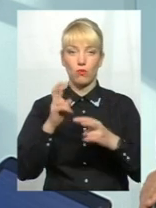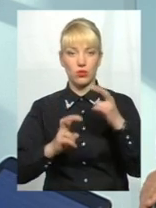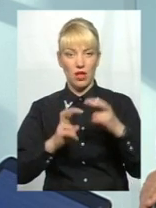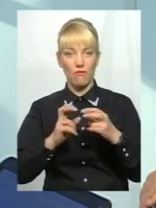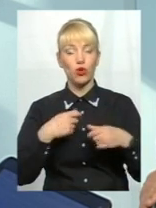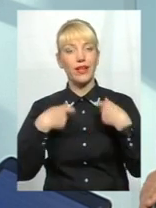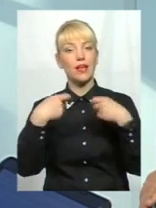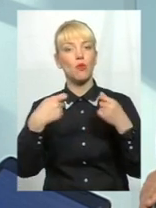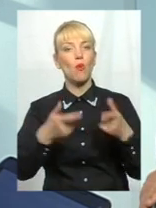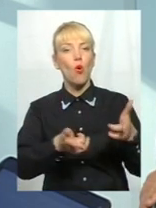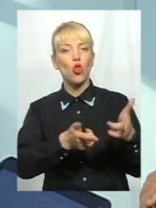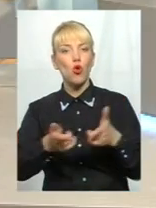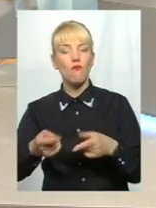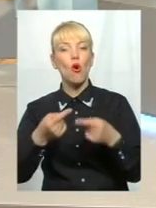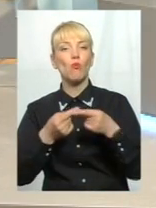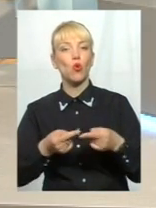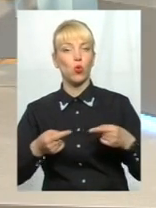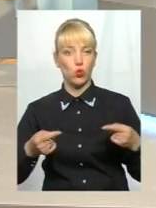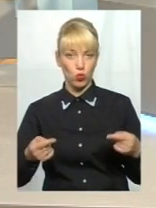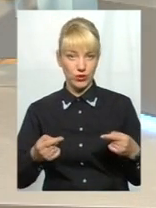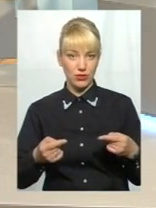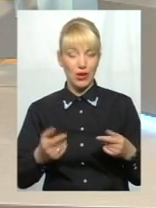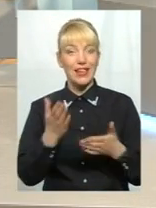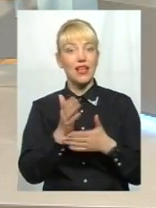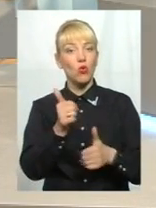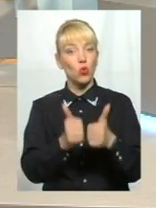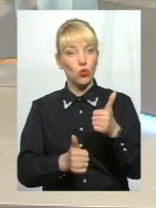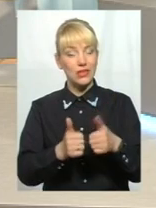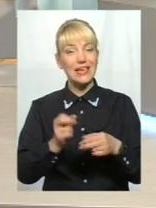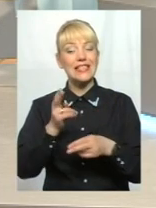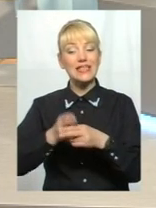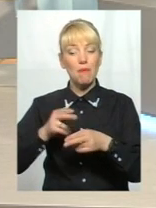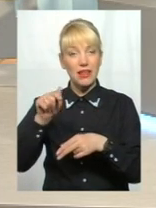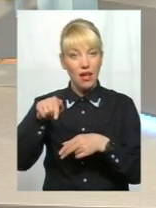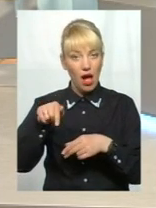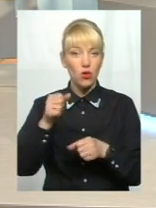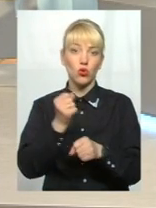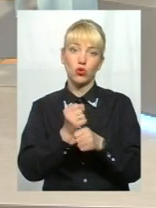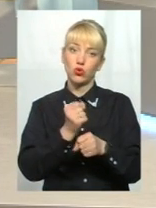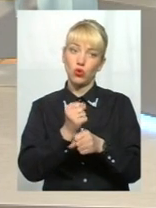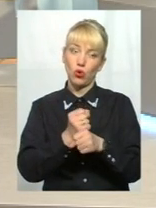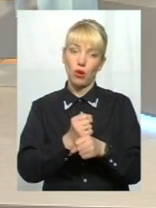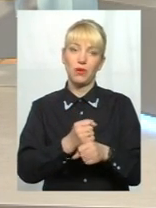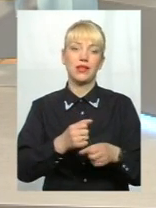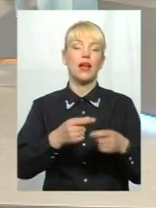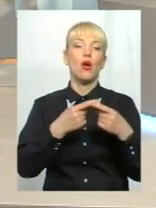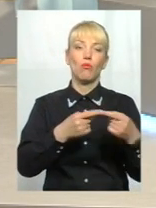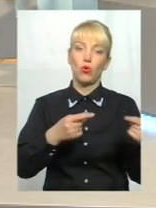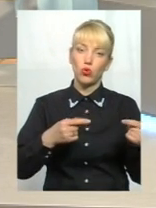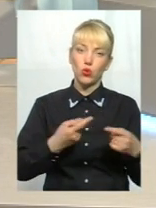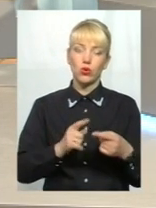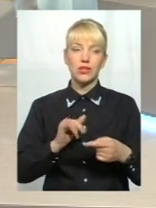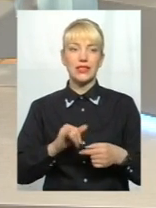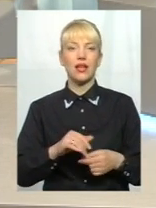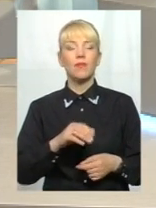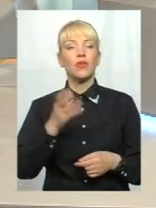конкуруємо готовою продукцією. І з металу зроблено готовою продукцією, і з зерна готовою продукцією. Бо Онора